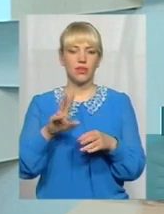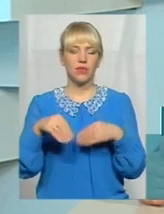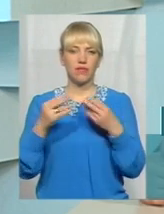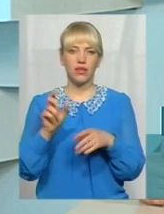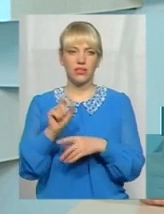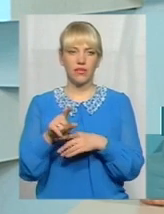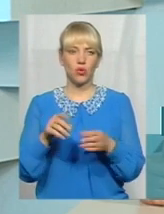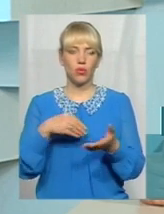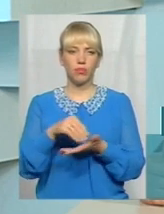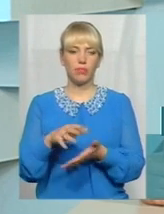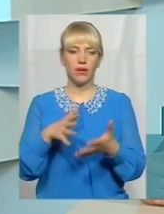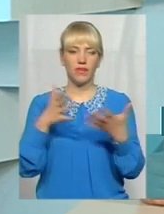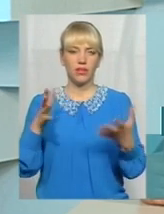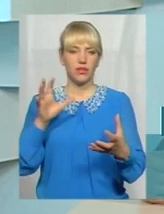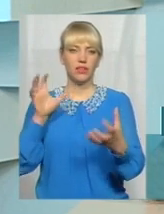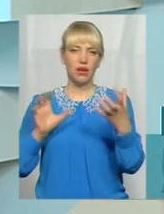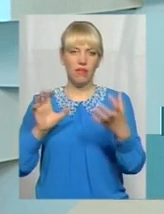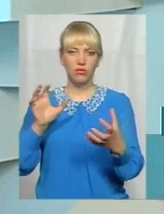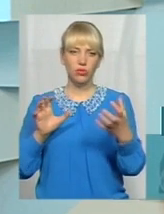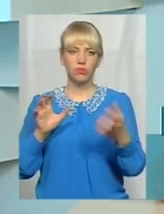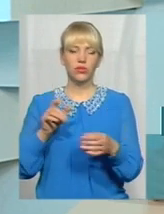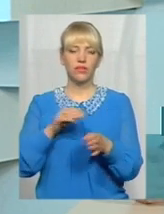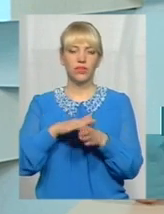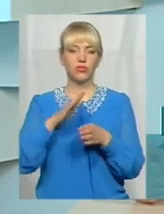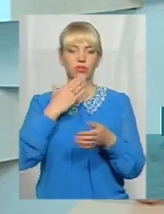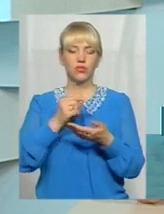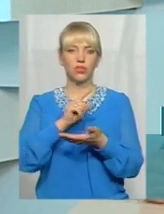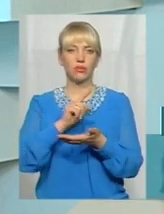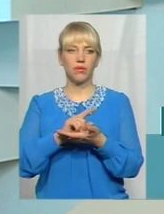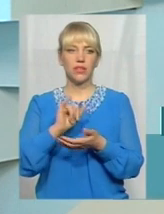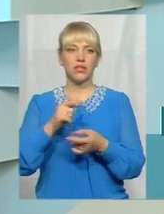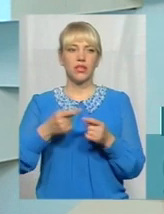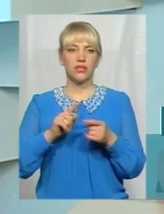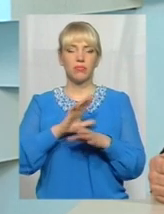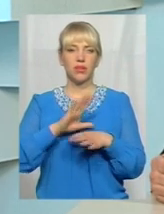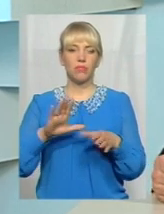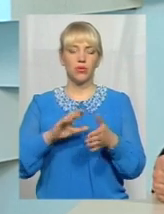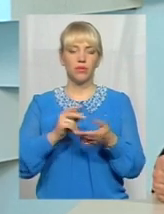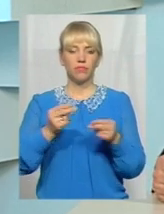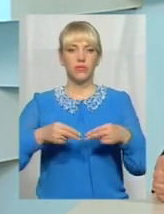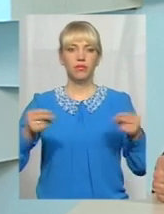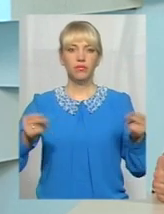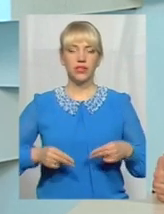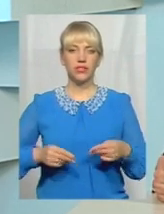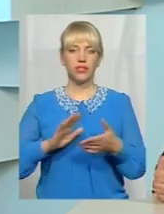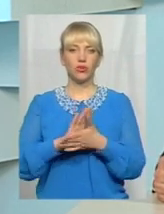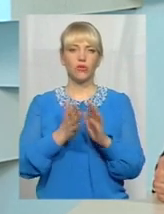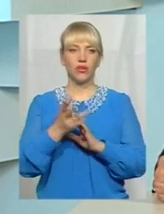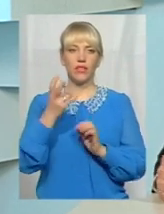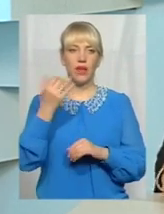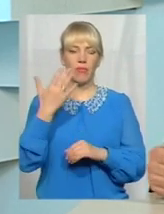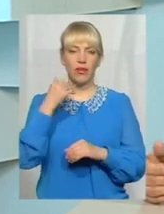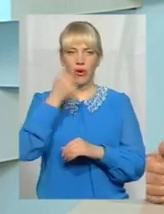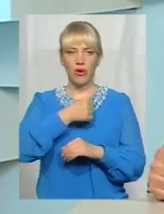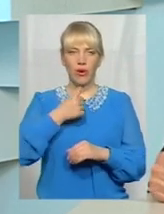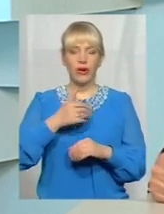купівлі великогабаритних автобусів, виконали свої зобов'язання і з ними не були підписані договора на 5 років, а